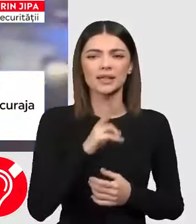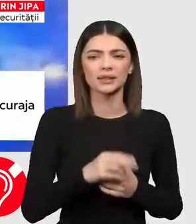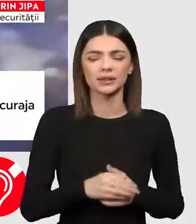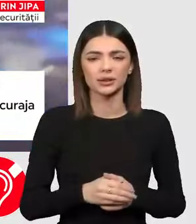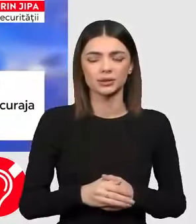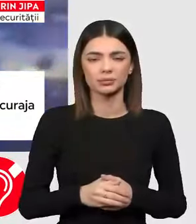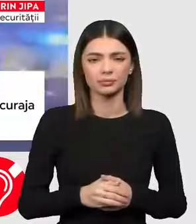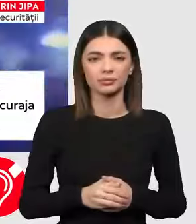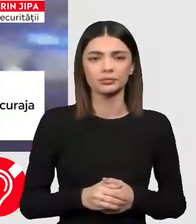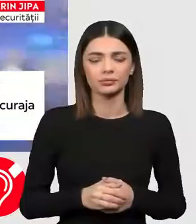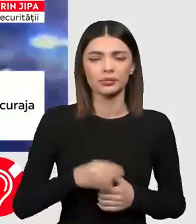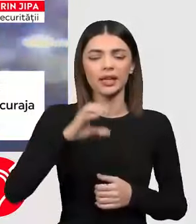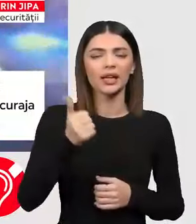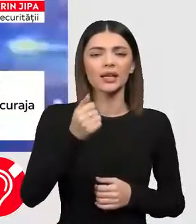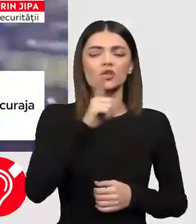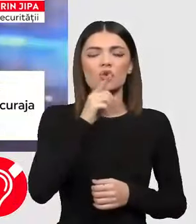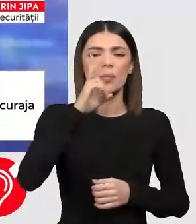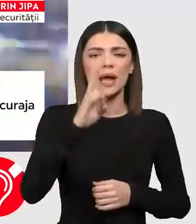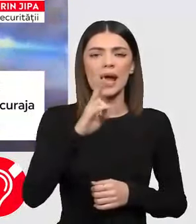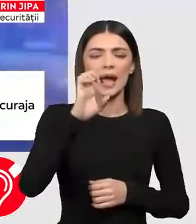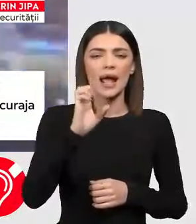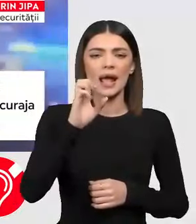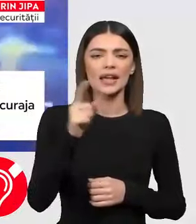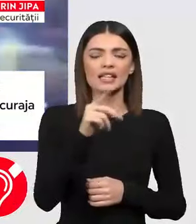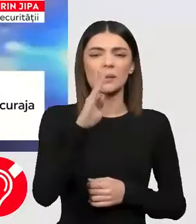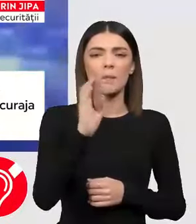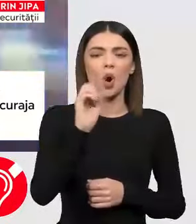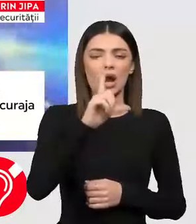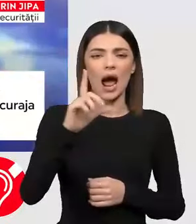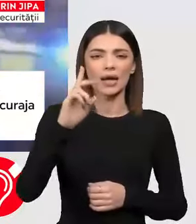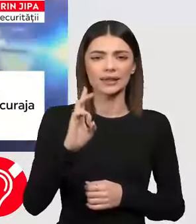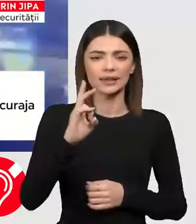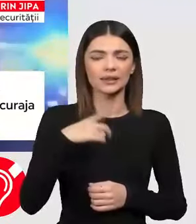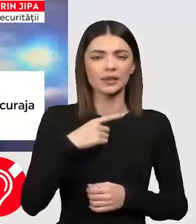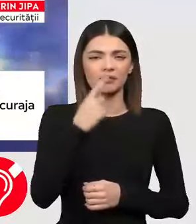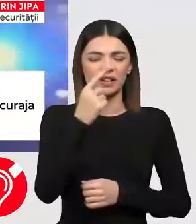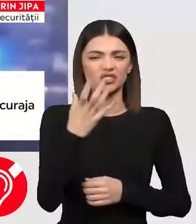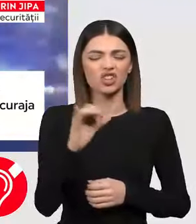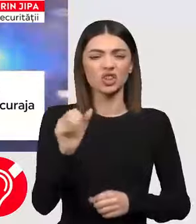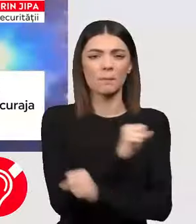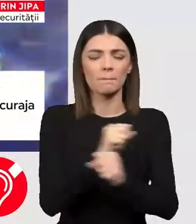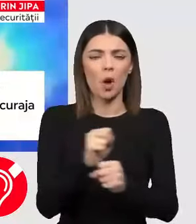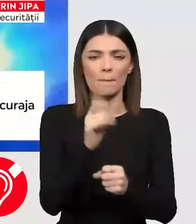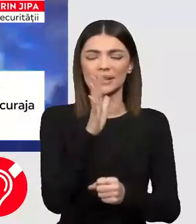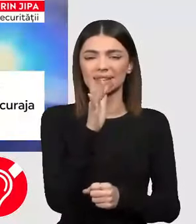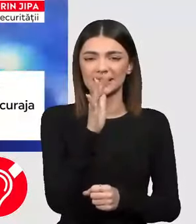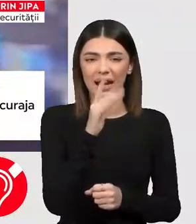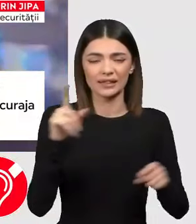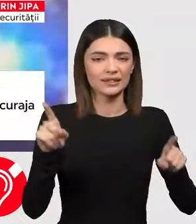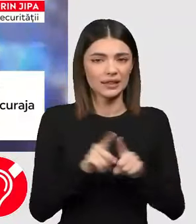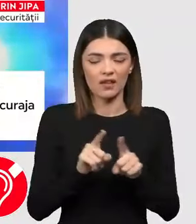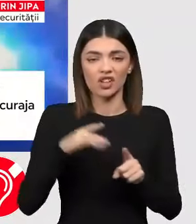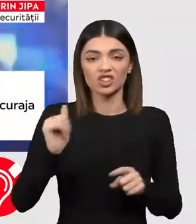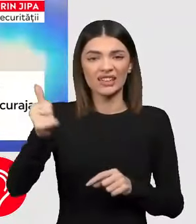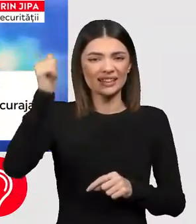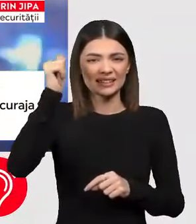că Hezbolahul va reacționa și va ataca Israelul. Și de